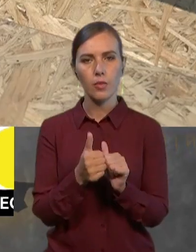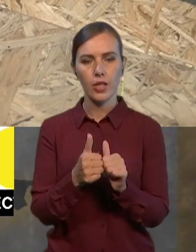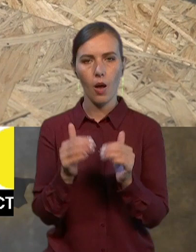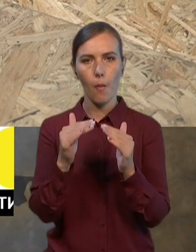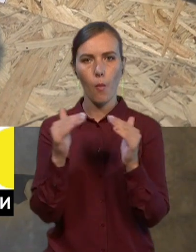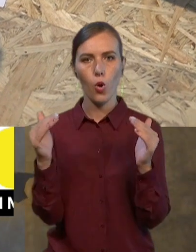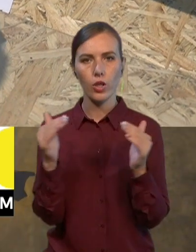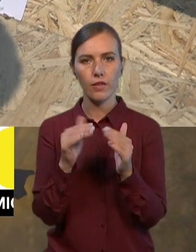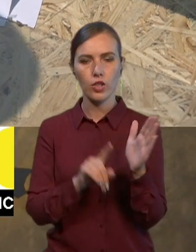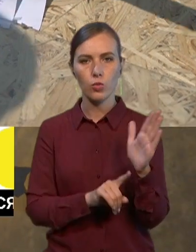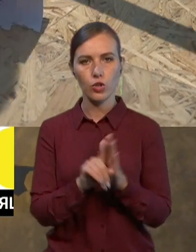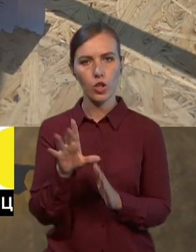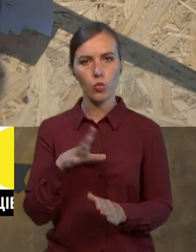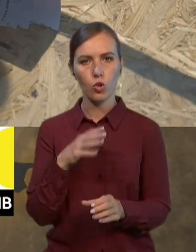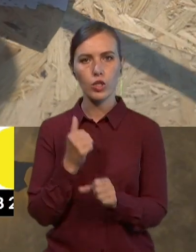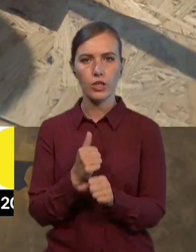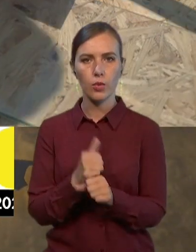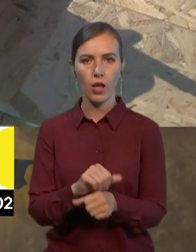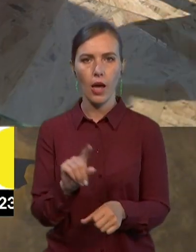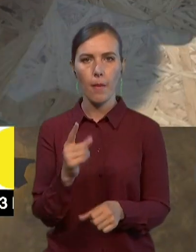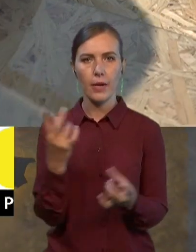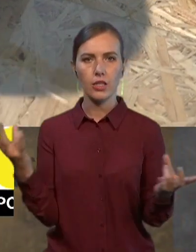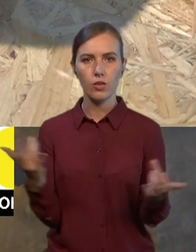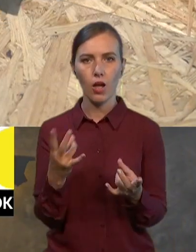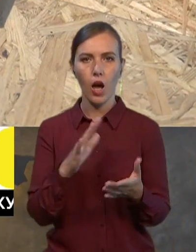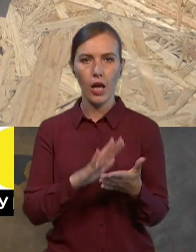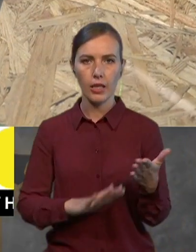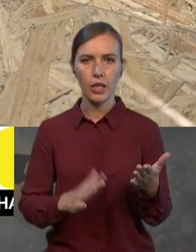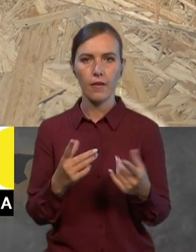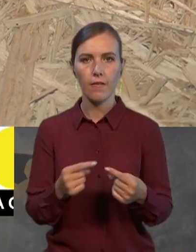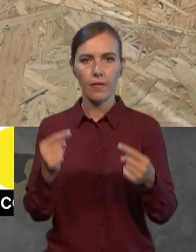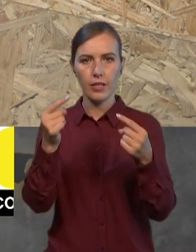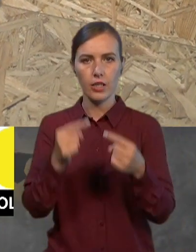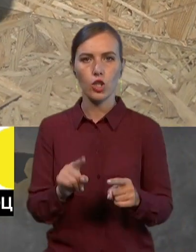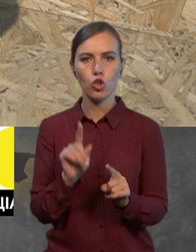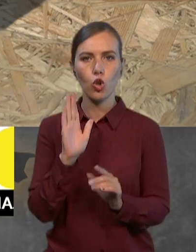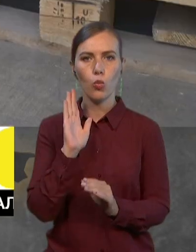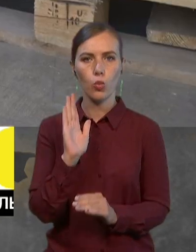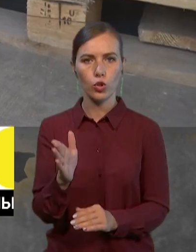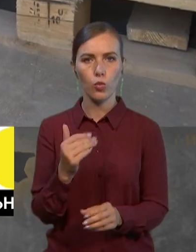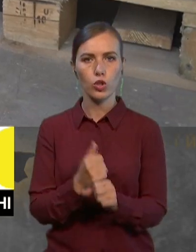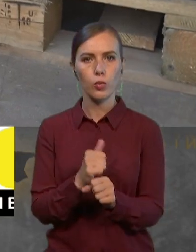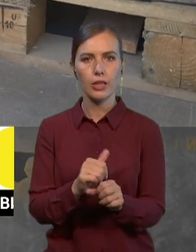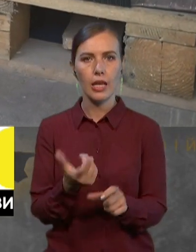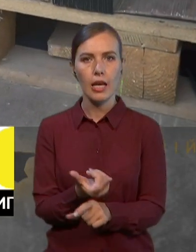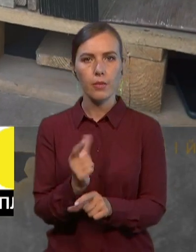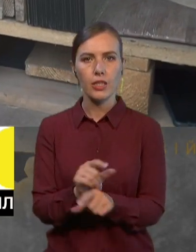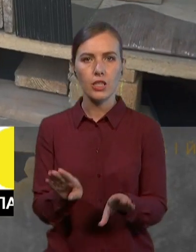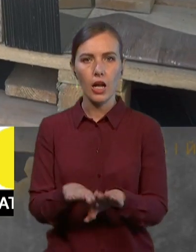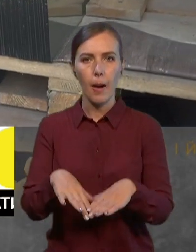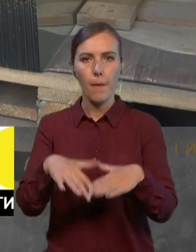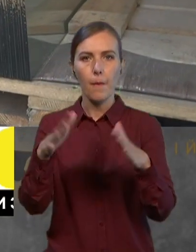І спочатку було зроблено перше необхідне, а вже далі ми визначаємось, що будемо робити більш так масштабніше.